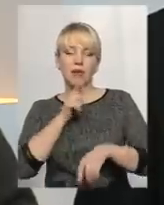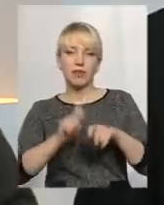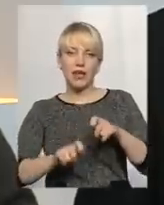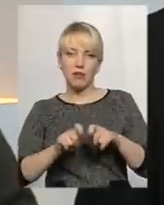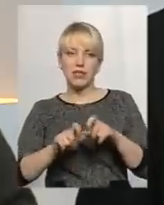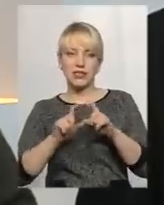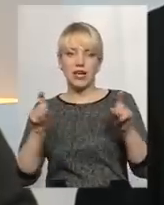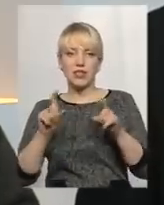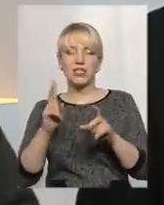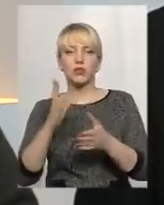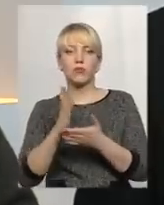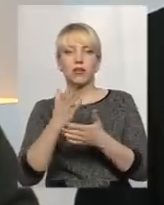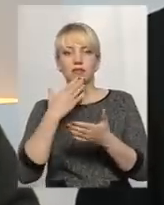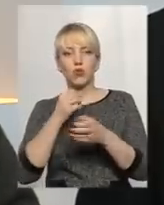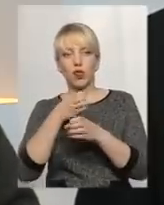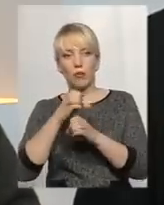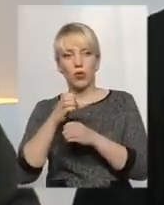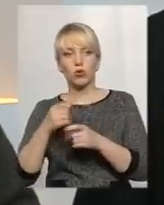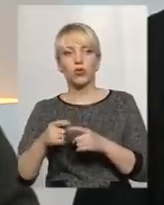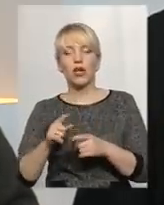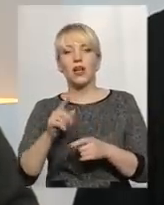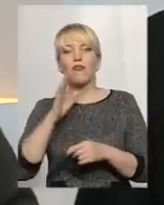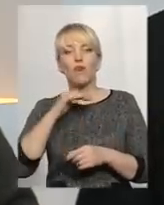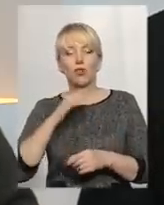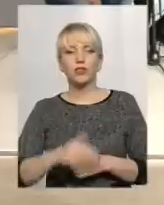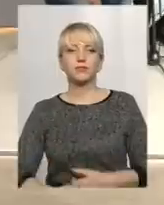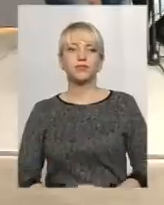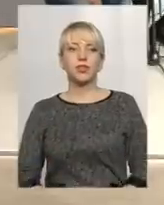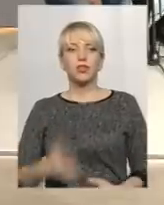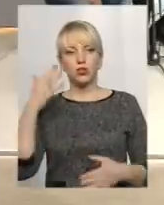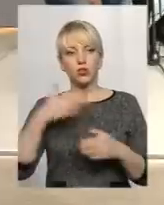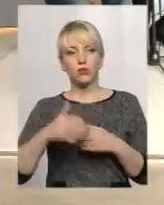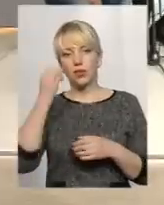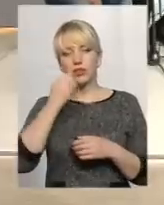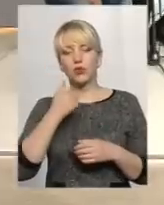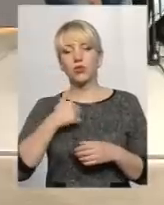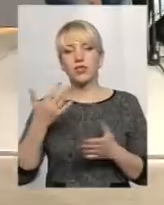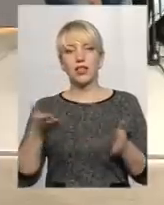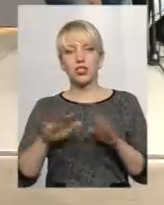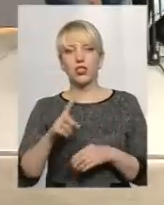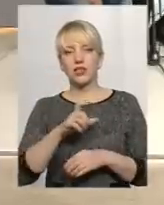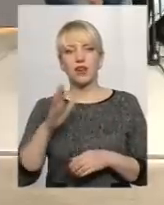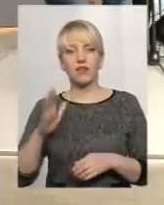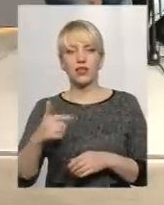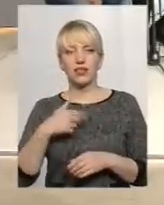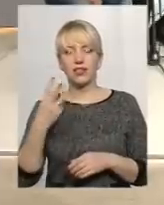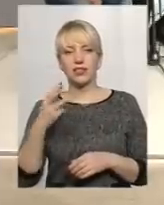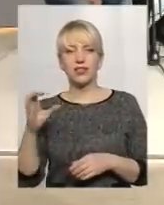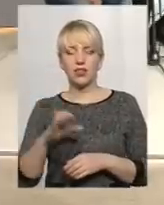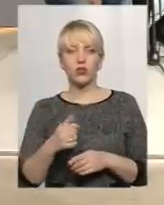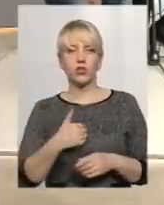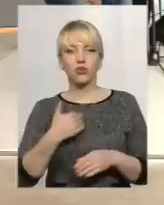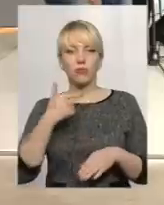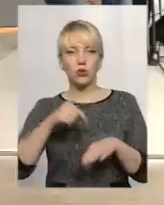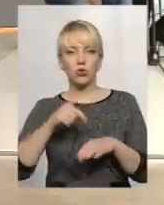мають відповідну лабораторію і здійснюють моніторинг. Поверхняє хвоту. Зрозуміло, дякую. В нас залишається хвилина. Олежа Іванович, вам 30 секунд. трохнутися